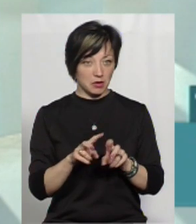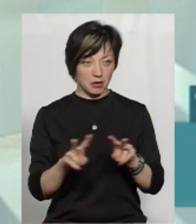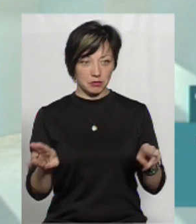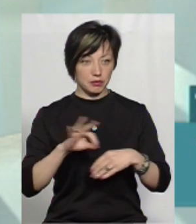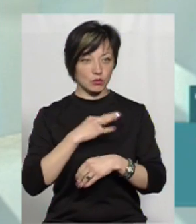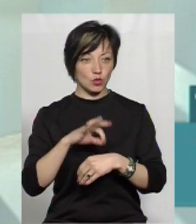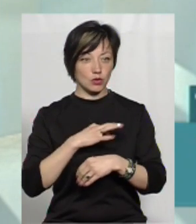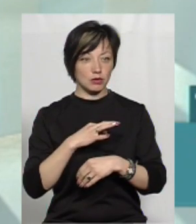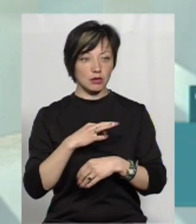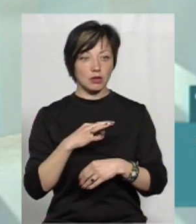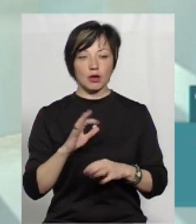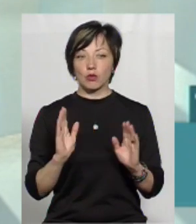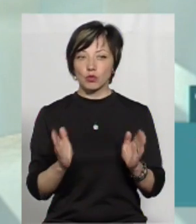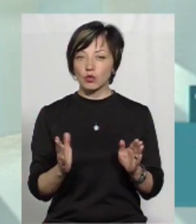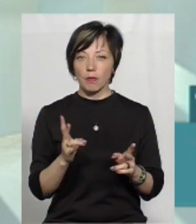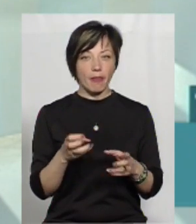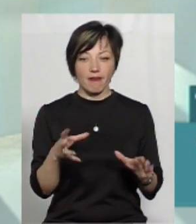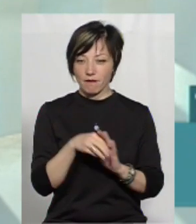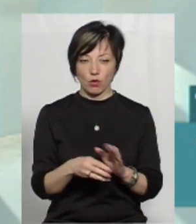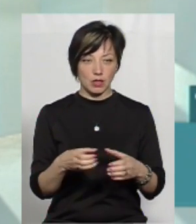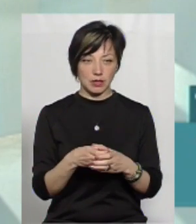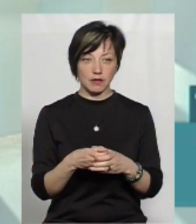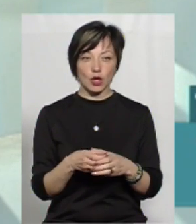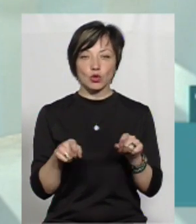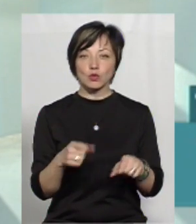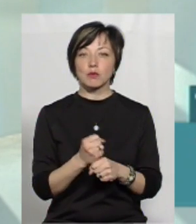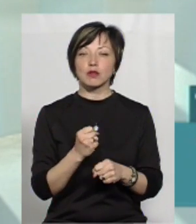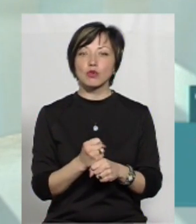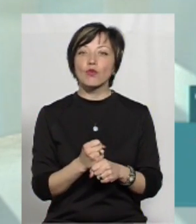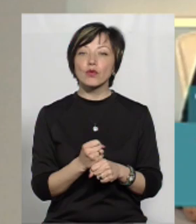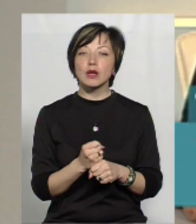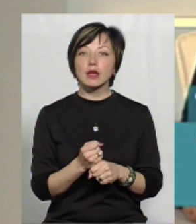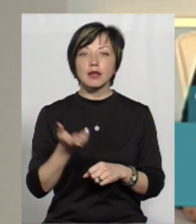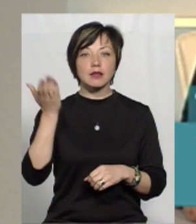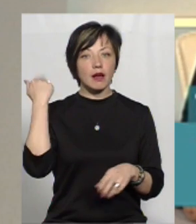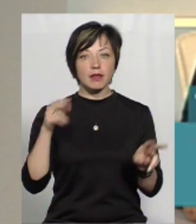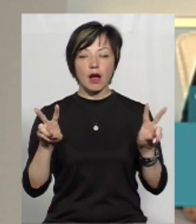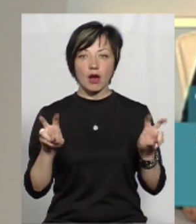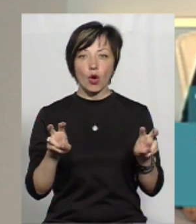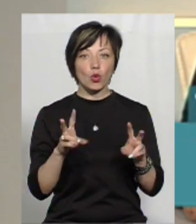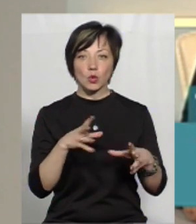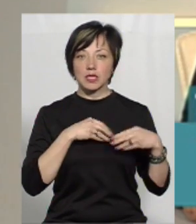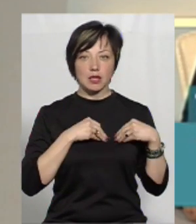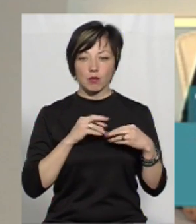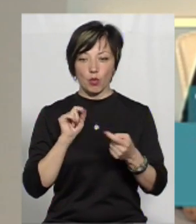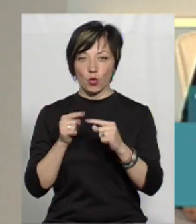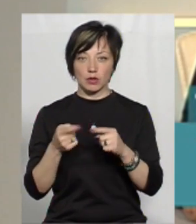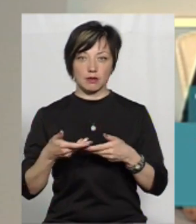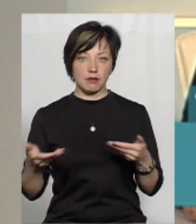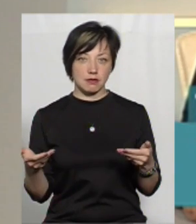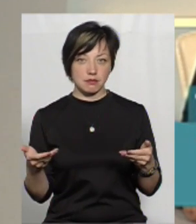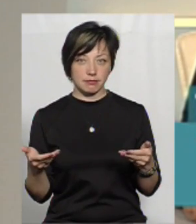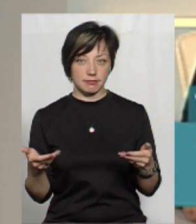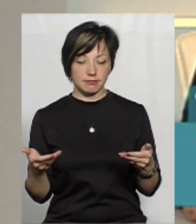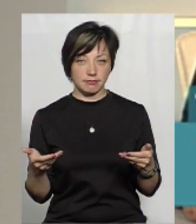цей самий булінг. Ми будемо не в колективі. Тут спрацьовує давнє гасло «Хто не з нами, проти нас».